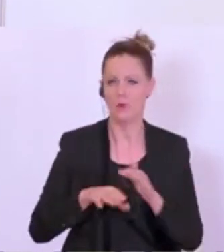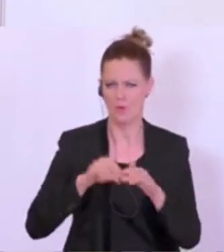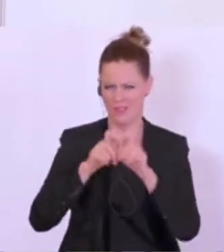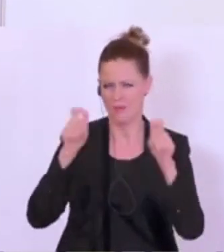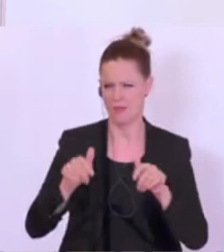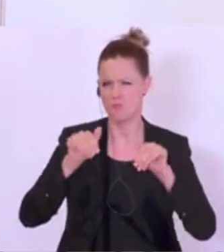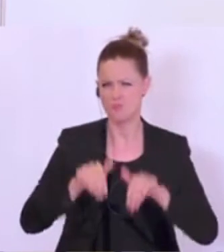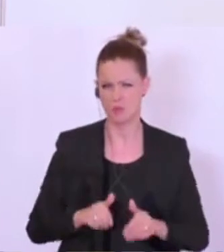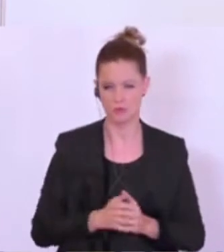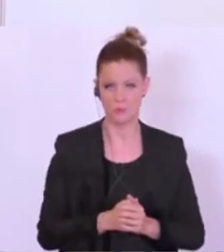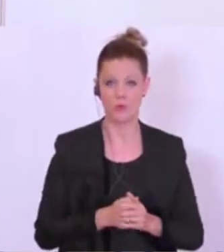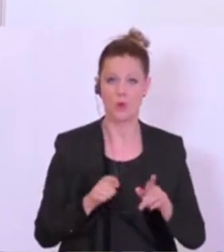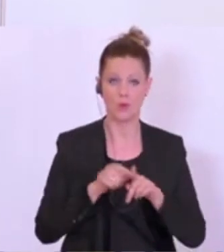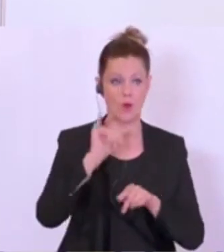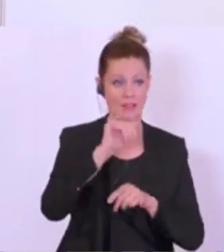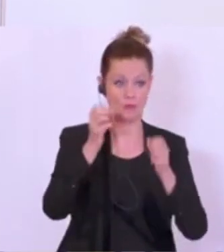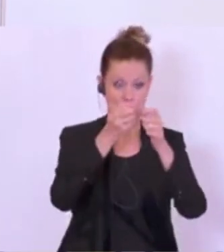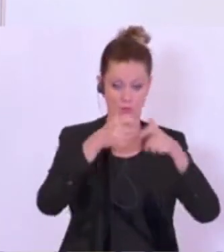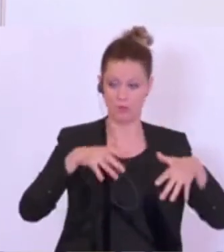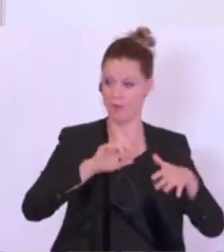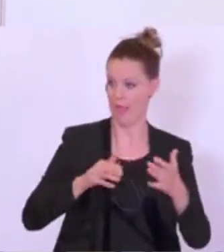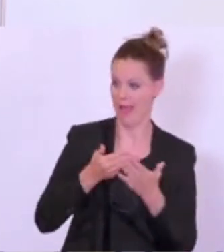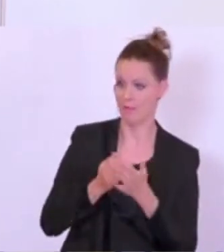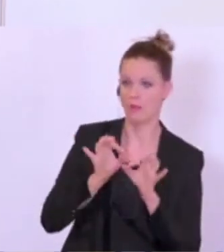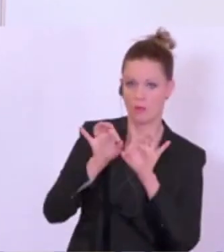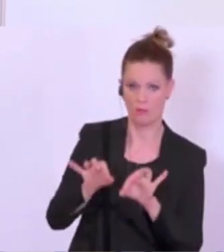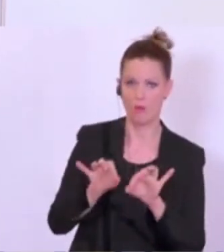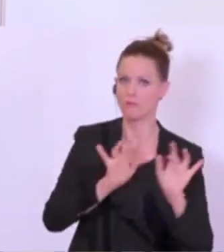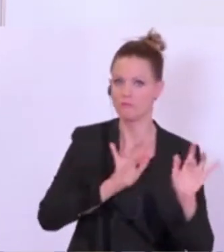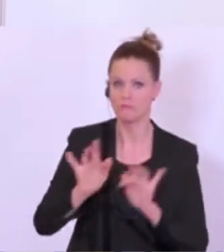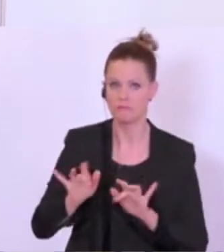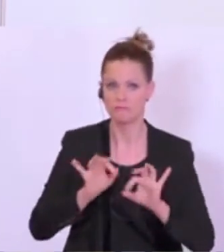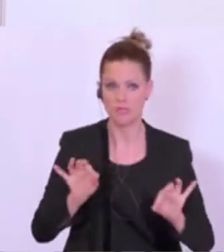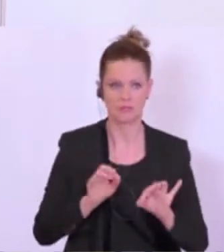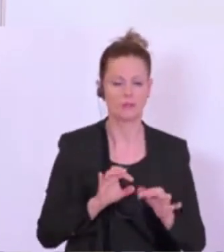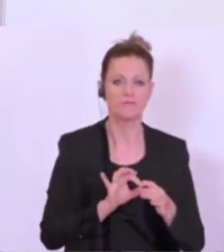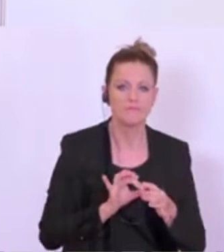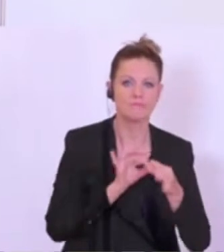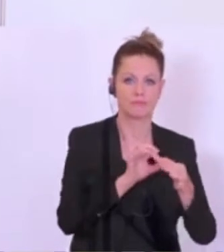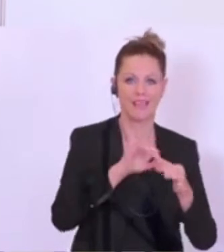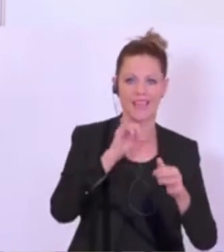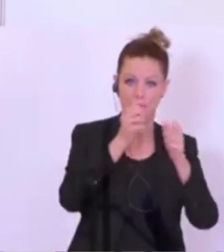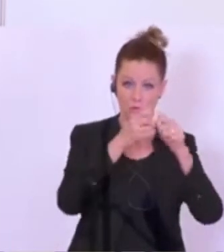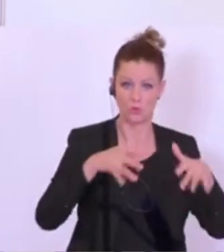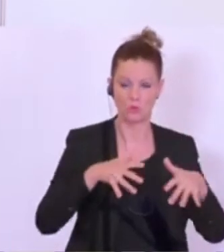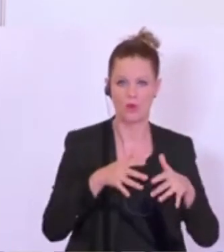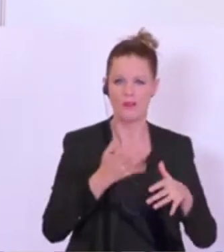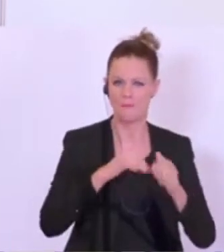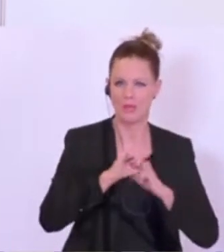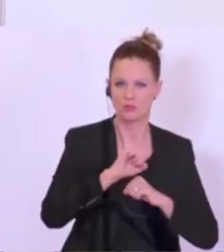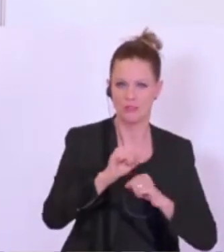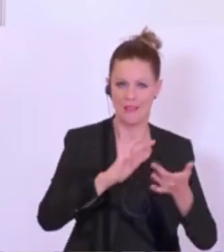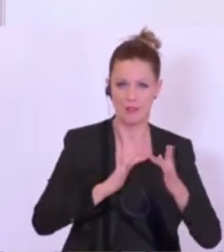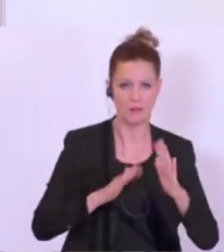Und wenn wir die Infrastruktur dafür bereitstellen, haben wir das. Stichwort Infrastruktur. Nächste Empfehlung, schnelleres